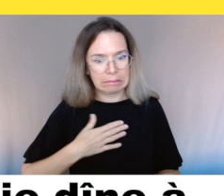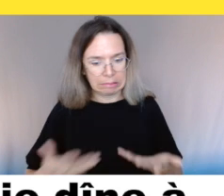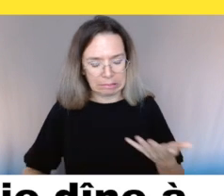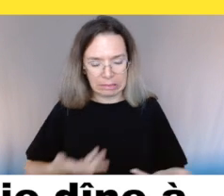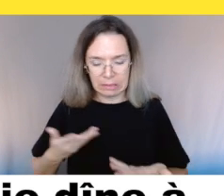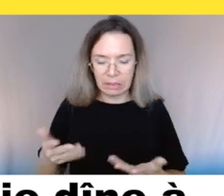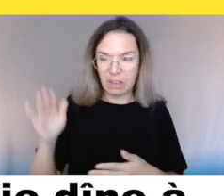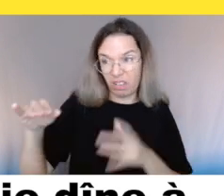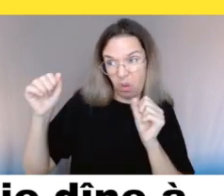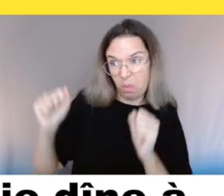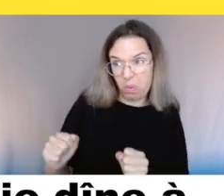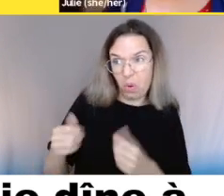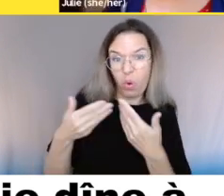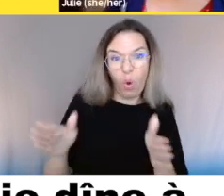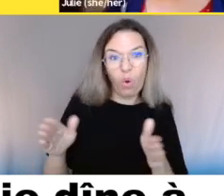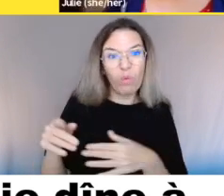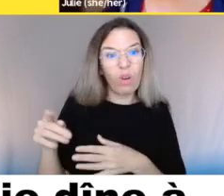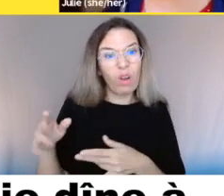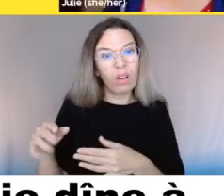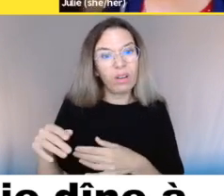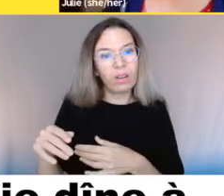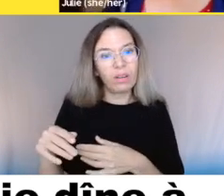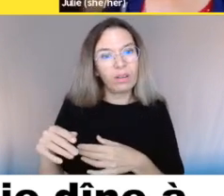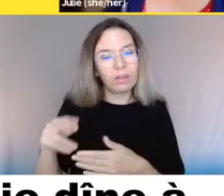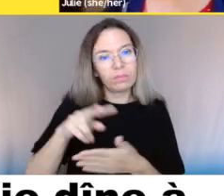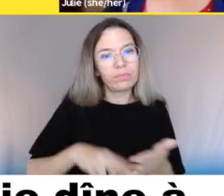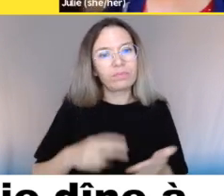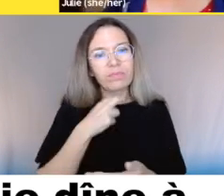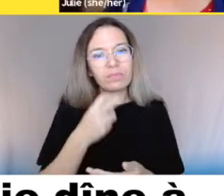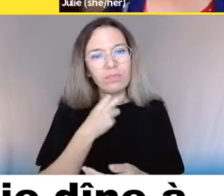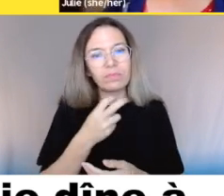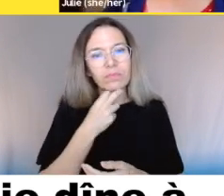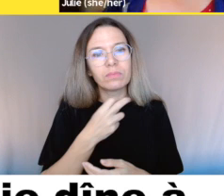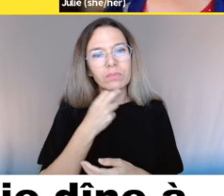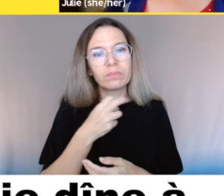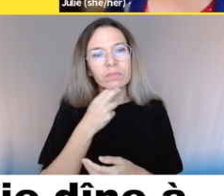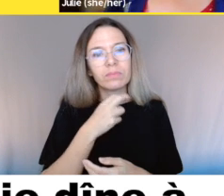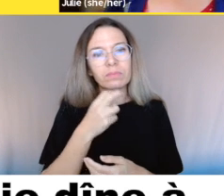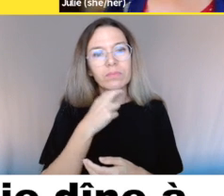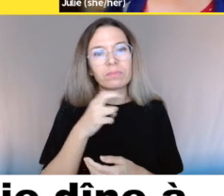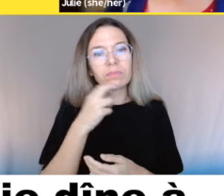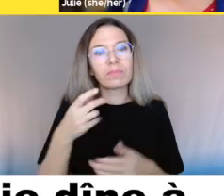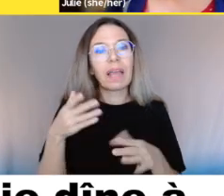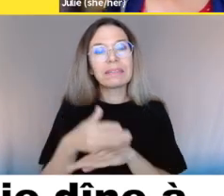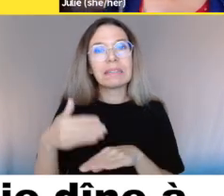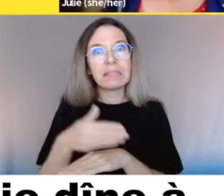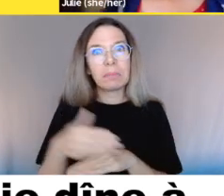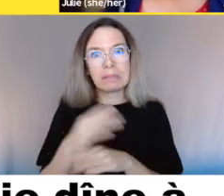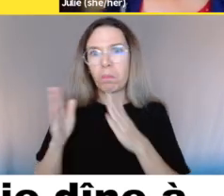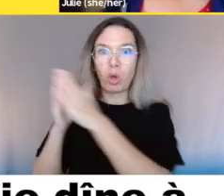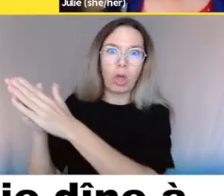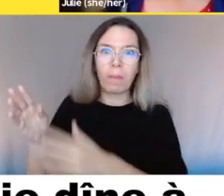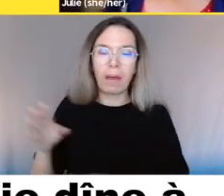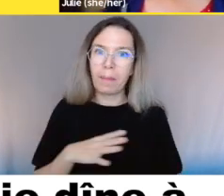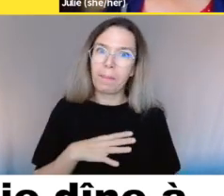bien le fun. Non. Non, et c'est problématique. Ça arrive de plus en... Au début,